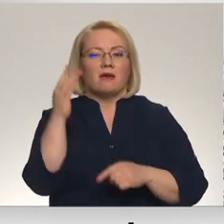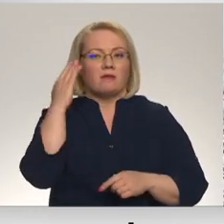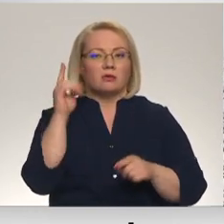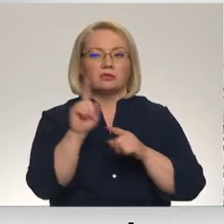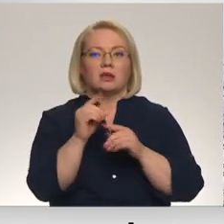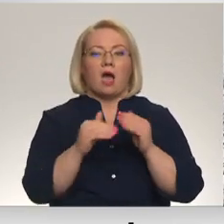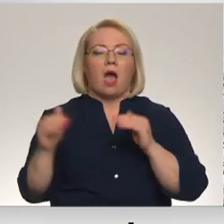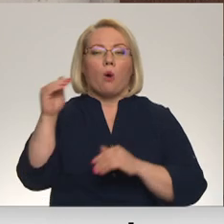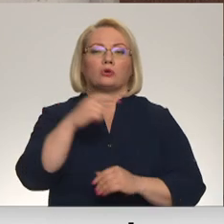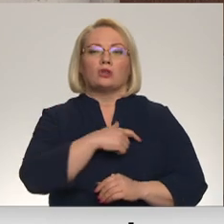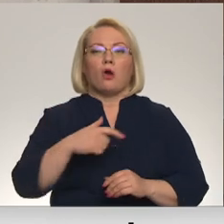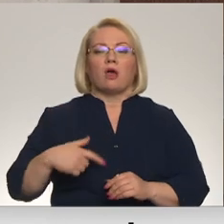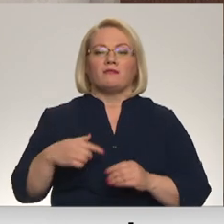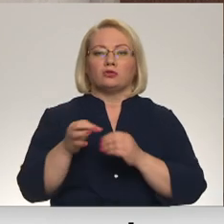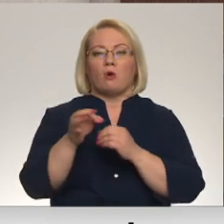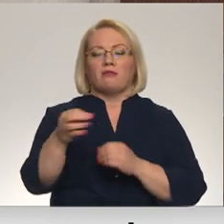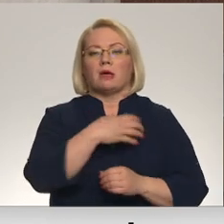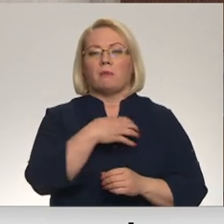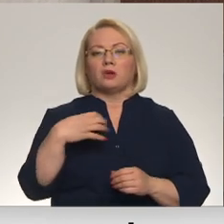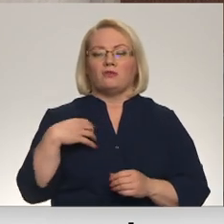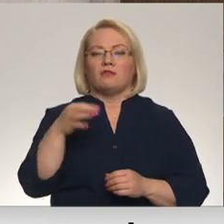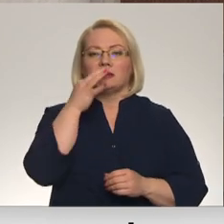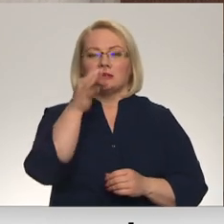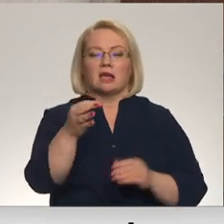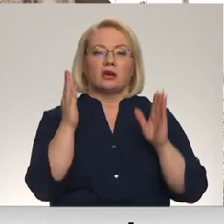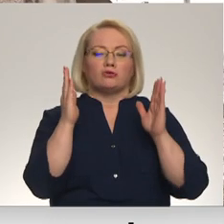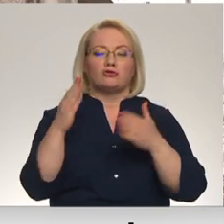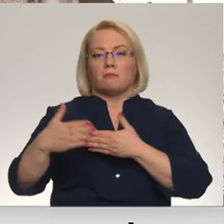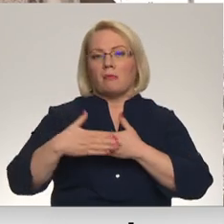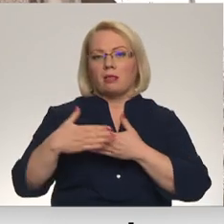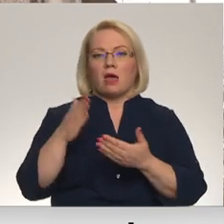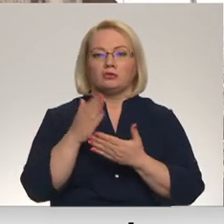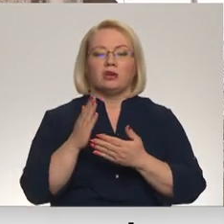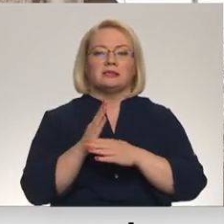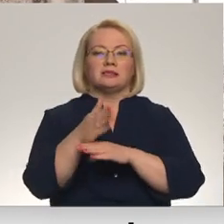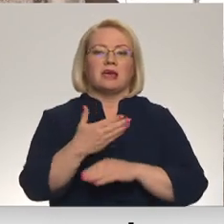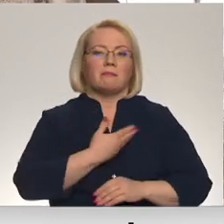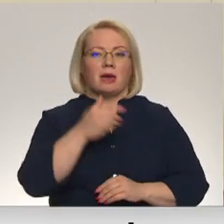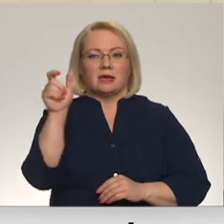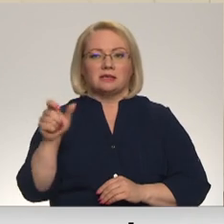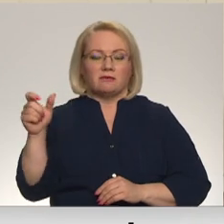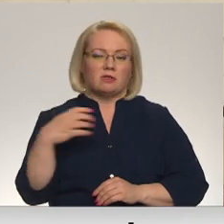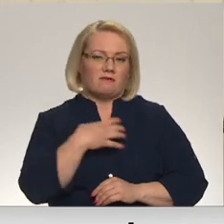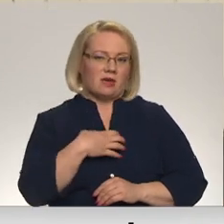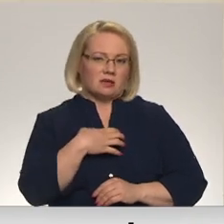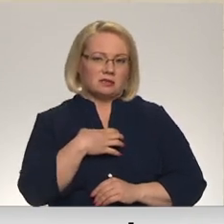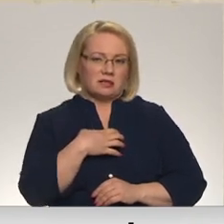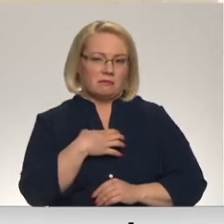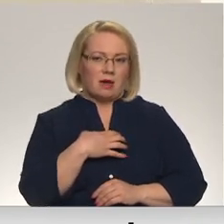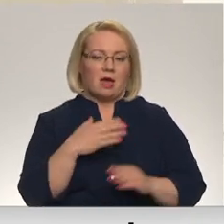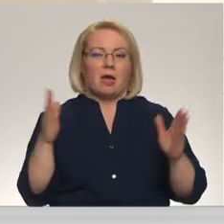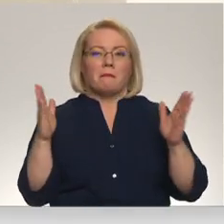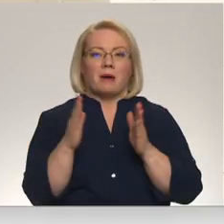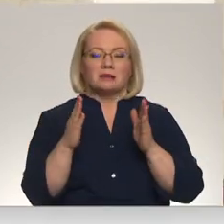Augštaugavas novada pašvaldībai, kas norāda uz šosējas malā esošā ciema iecīvotāju vajadzībām. Mazajā